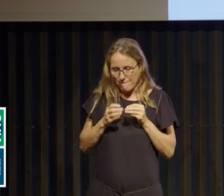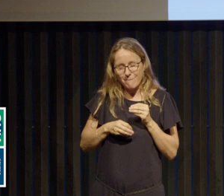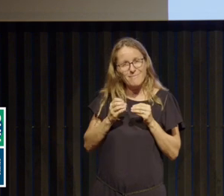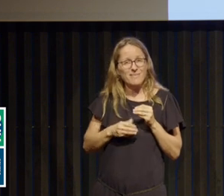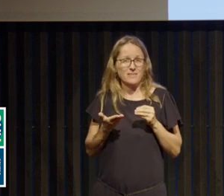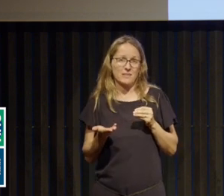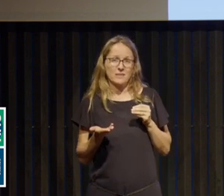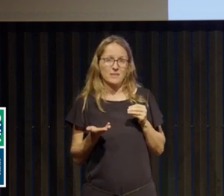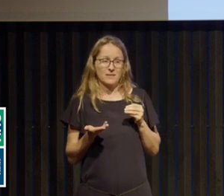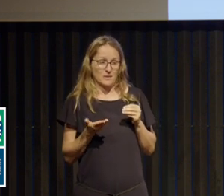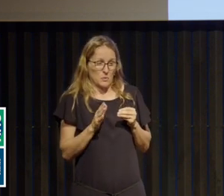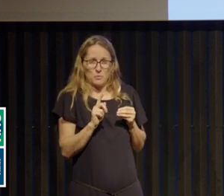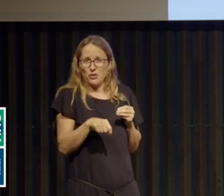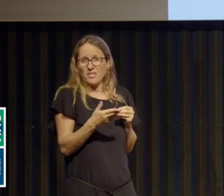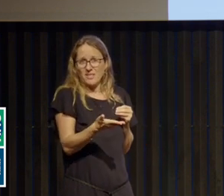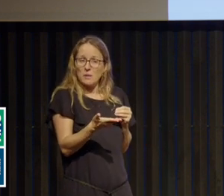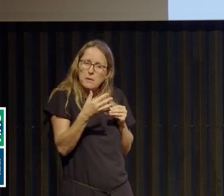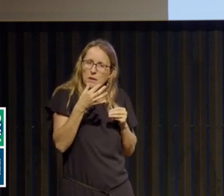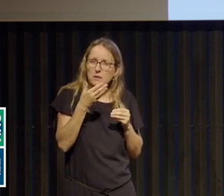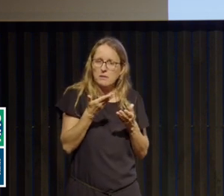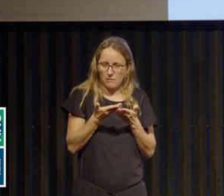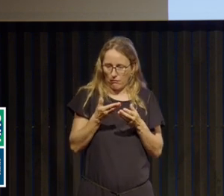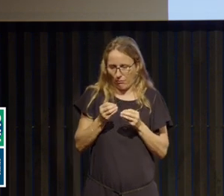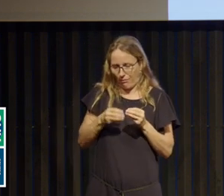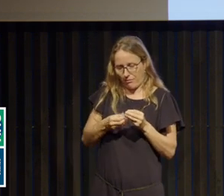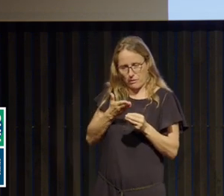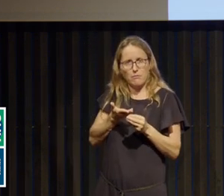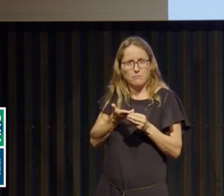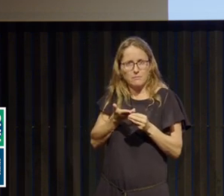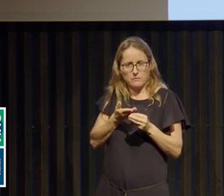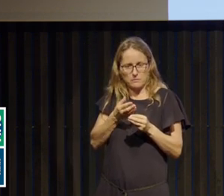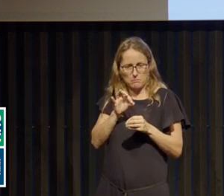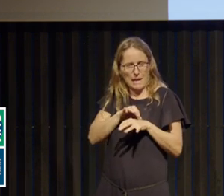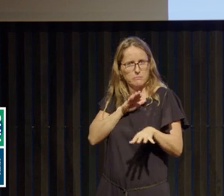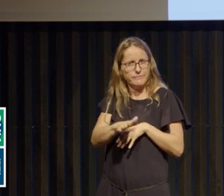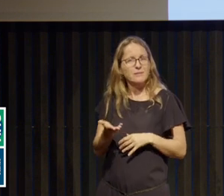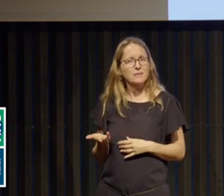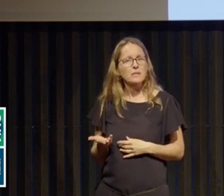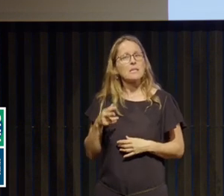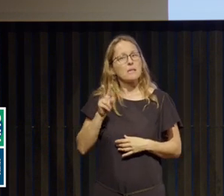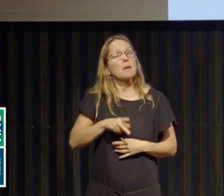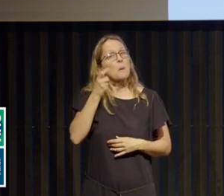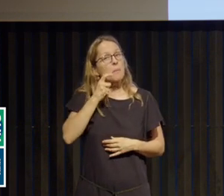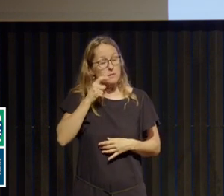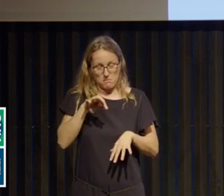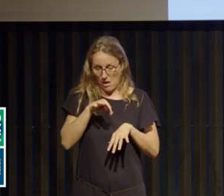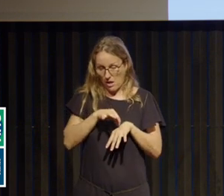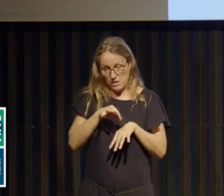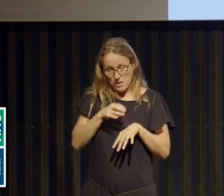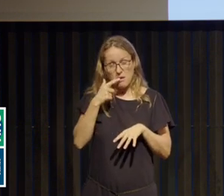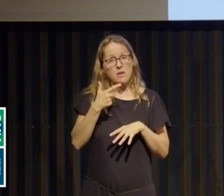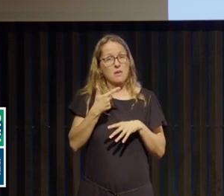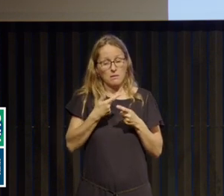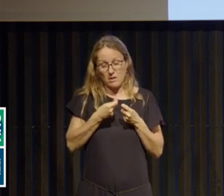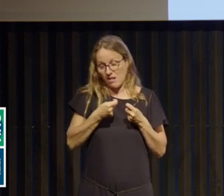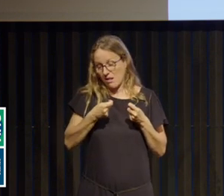entièrement partie de leur maladie. Et puis, sent bien que plus la maladie s'installe, plus c'est difficile de s'en sortir. Parfois, il y a qui moi, je